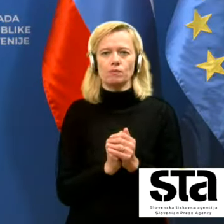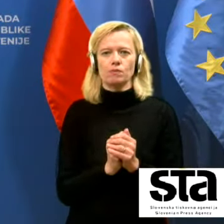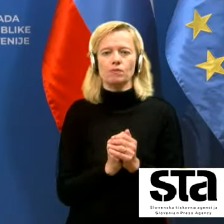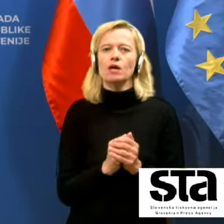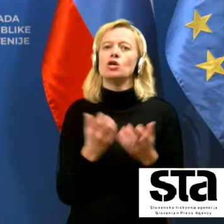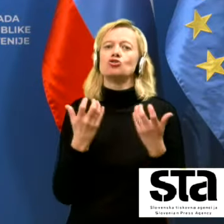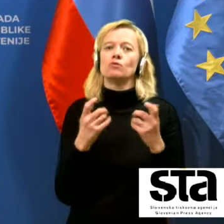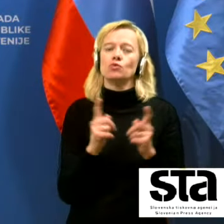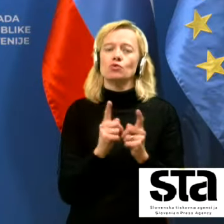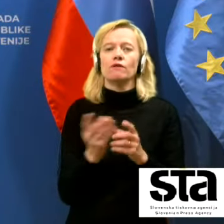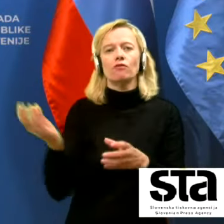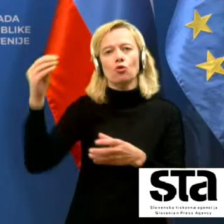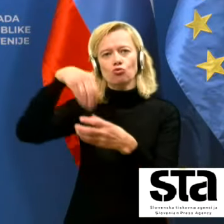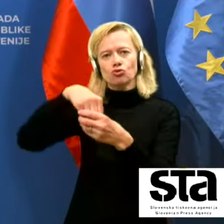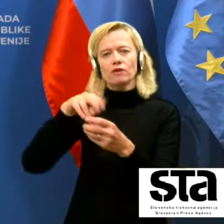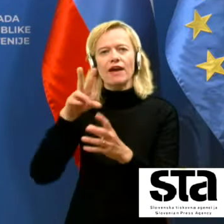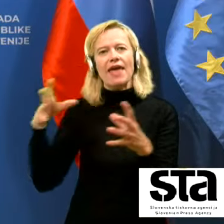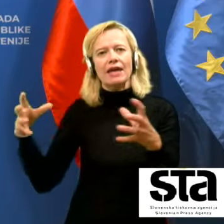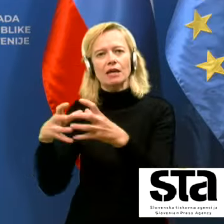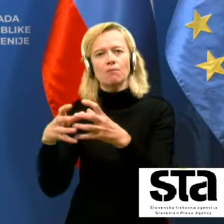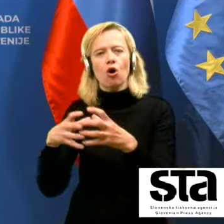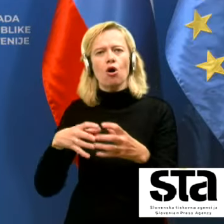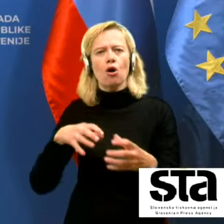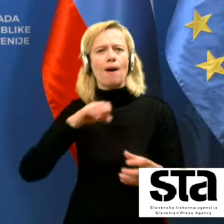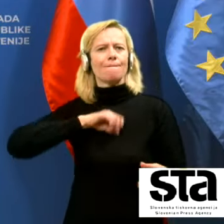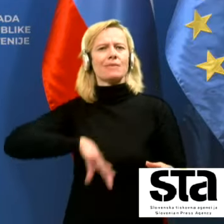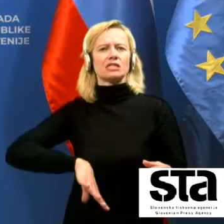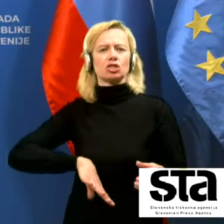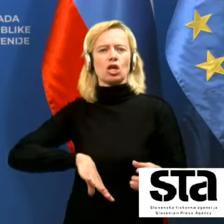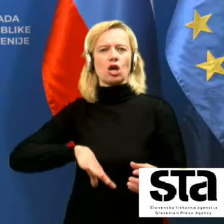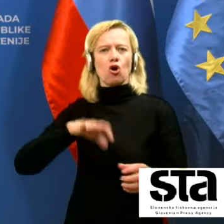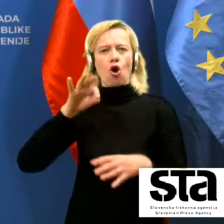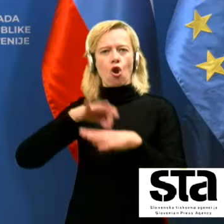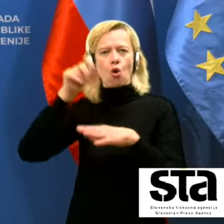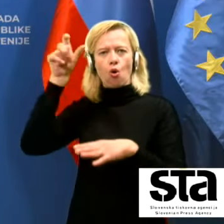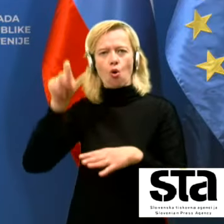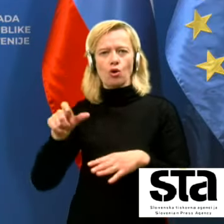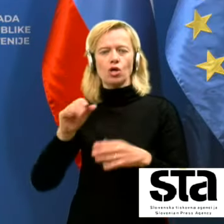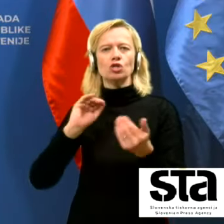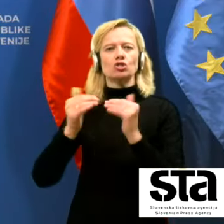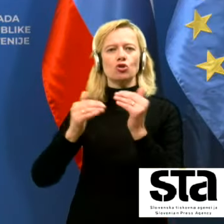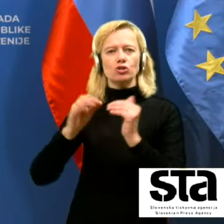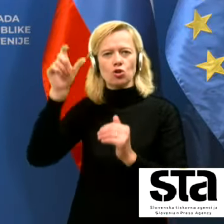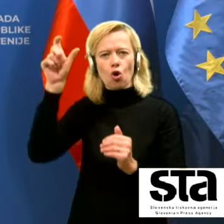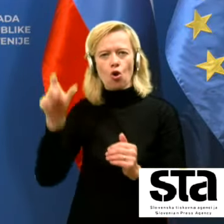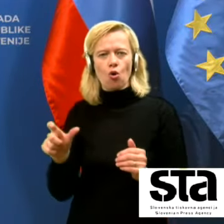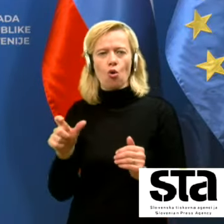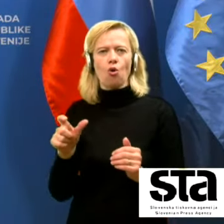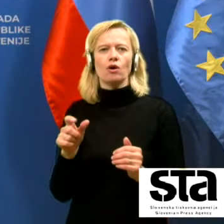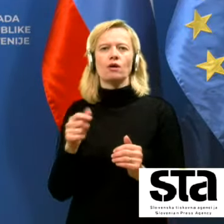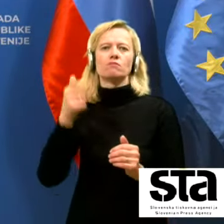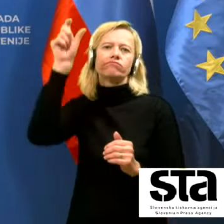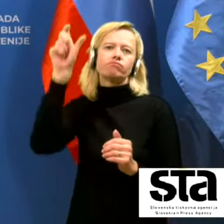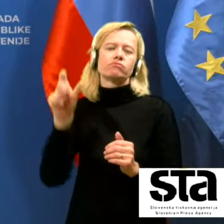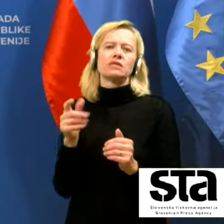vključiti v ekipo tudi verjetno kakšnega psihologa, sociologa, tudi z področja komunikacije